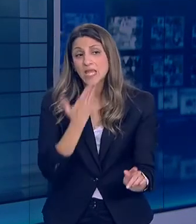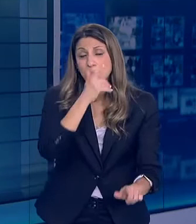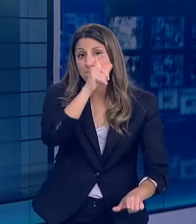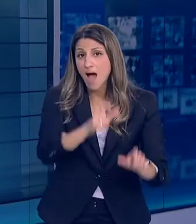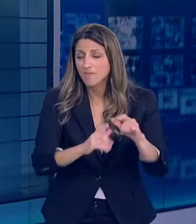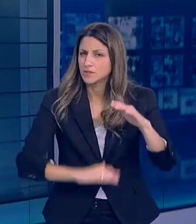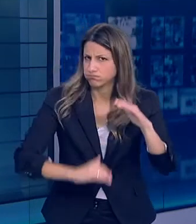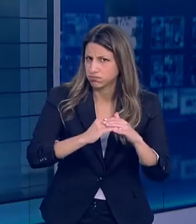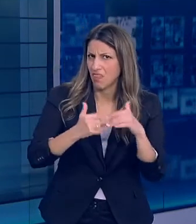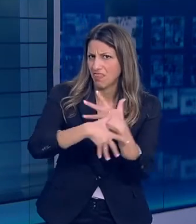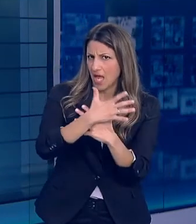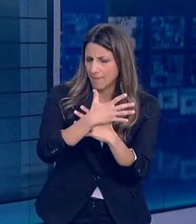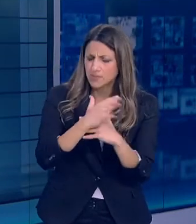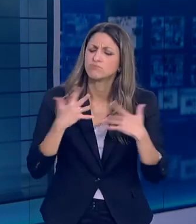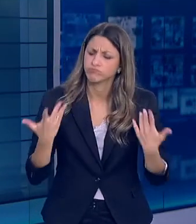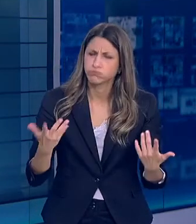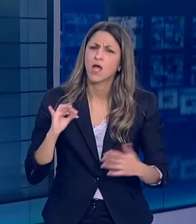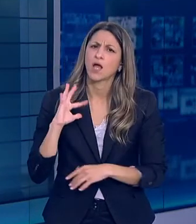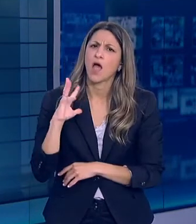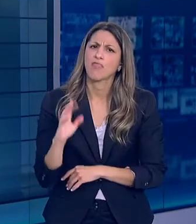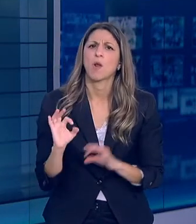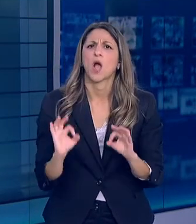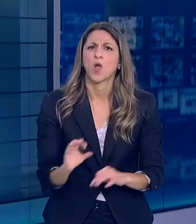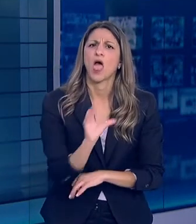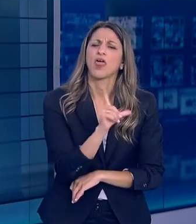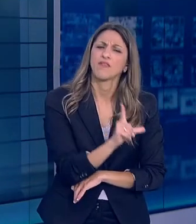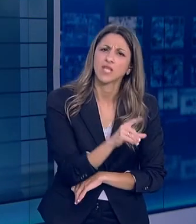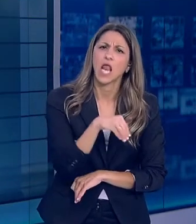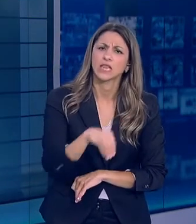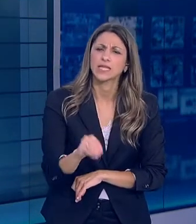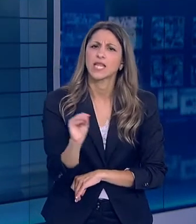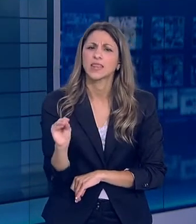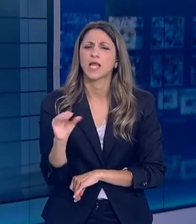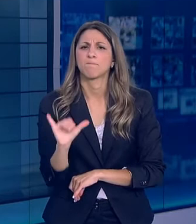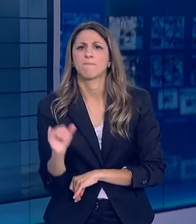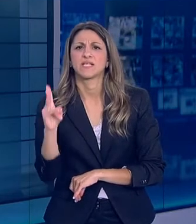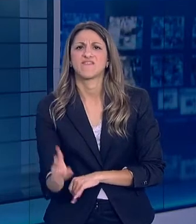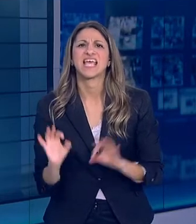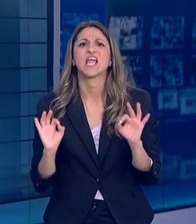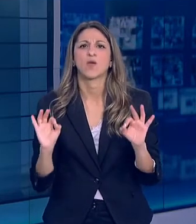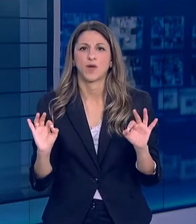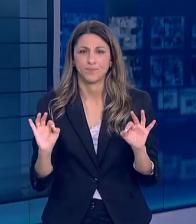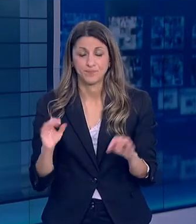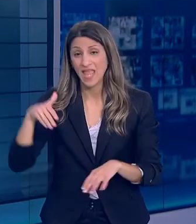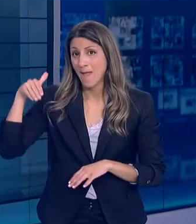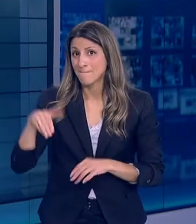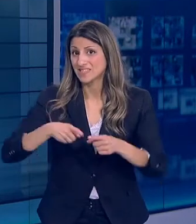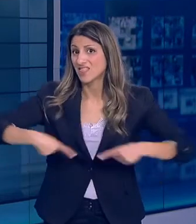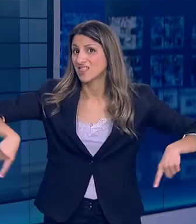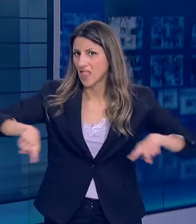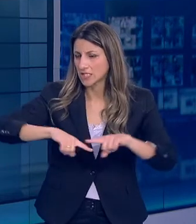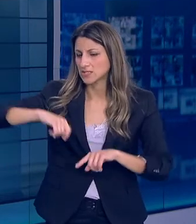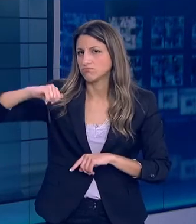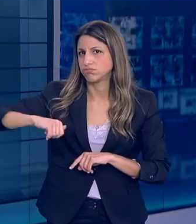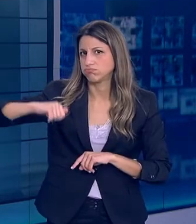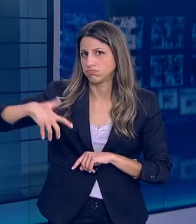δεν υπερβαίνουν τους 15 Τότε το τμήμα θα λειτουργεί κανονικά Στις αίθουσες θα υπάρχουν αντισηπτικά Προβλέπεται